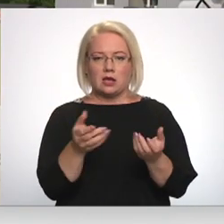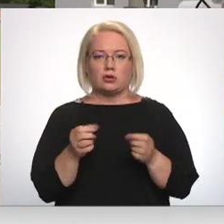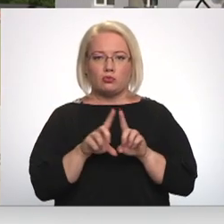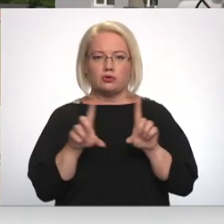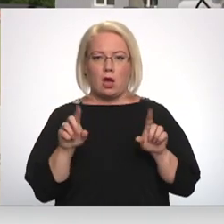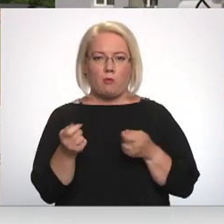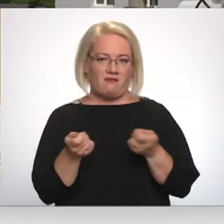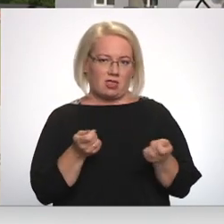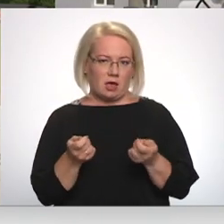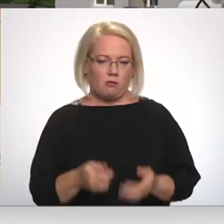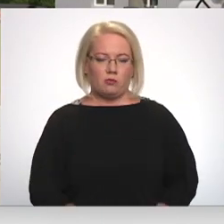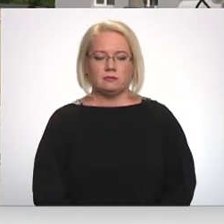vadību.